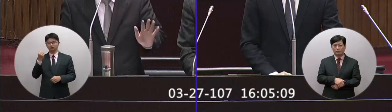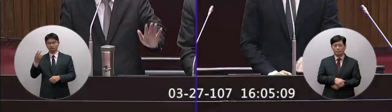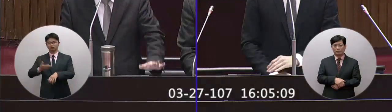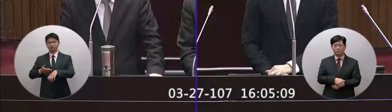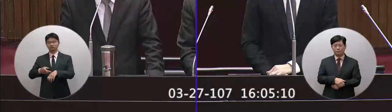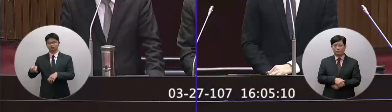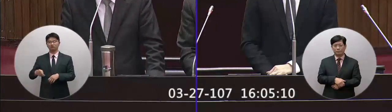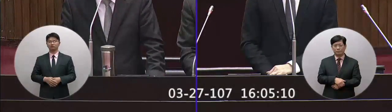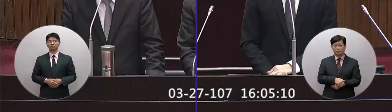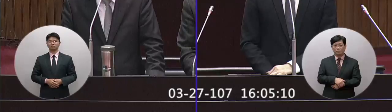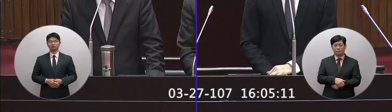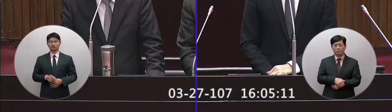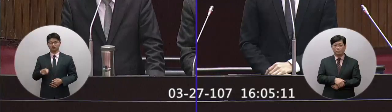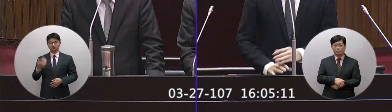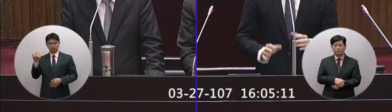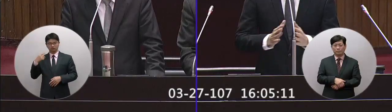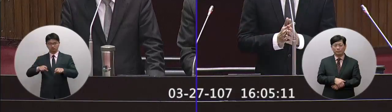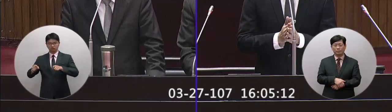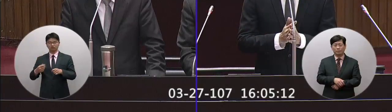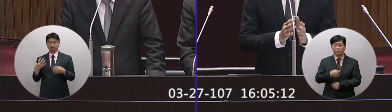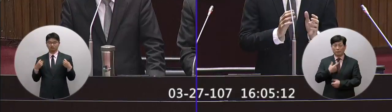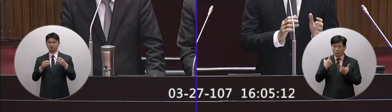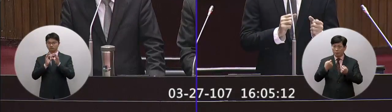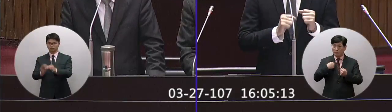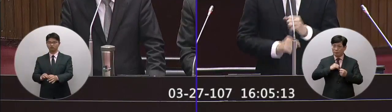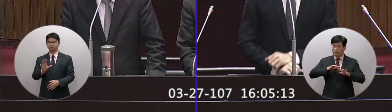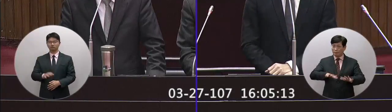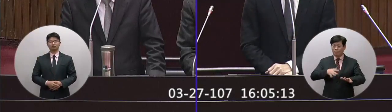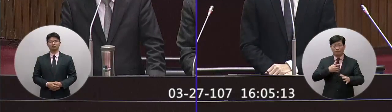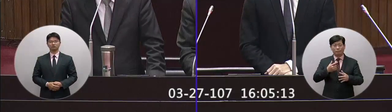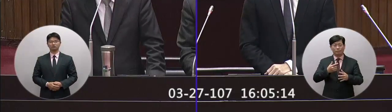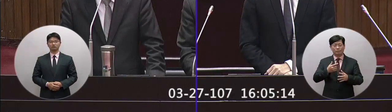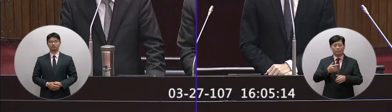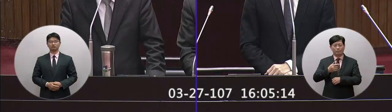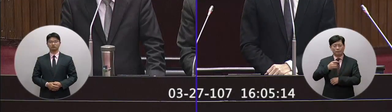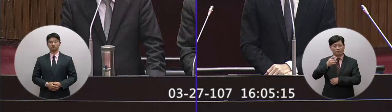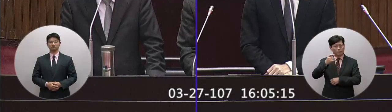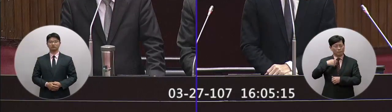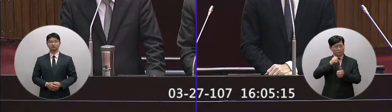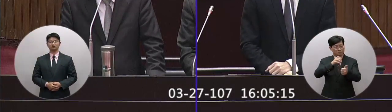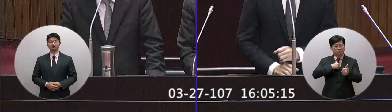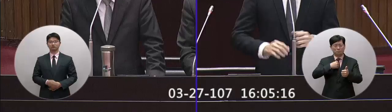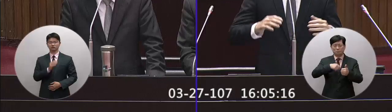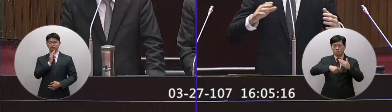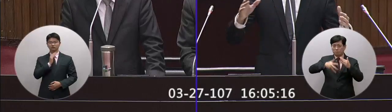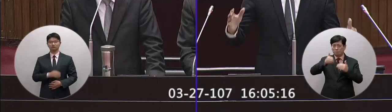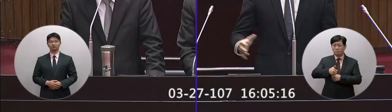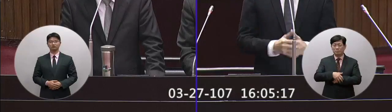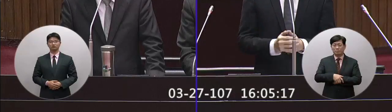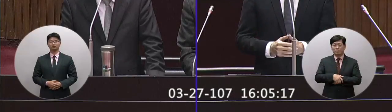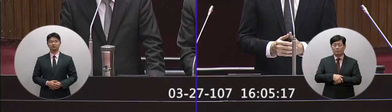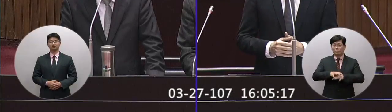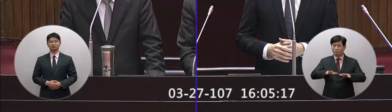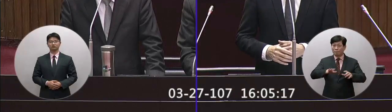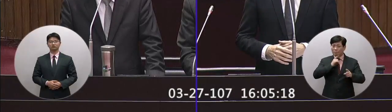並沒有去拜託公共法繼續推動其實我是在這裡跟議長建議因為我們現在